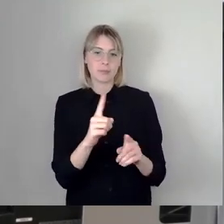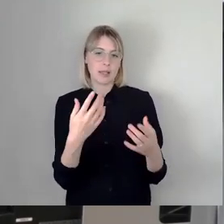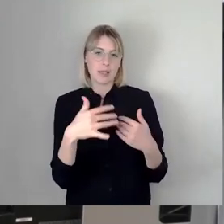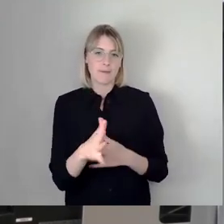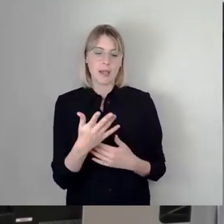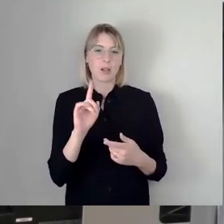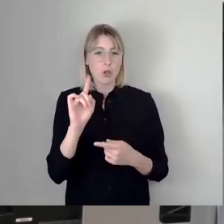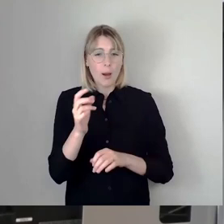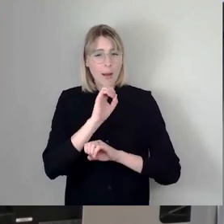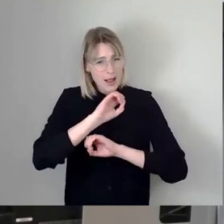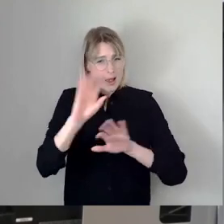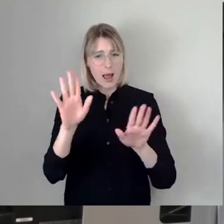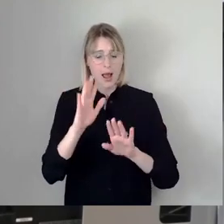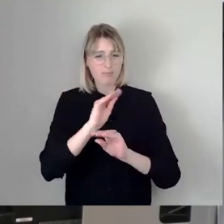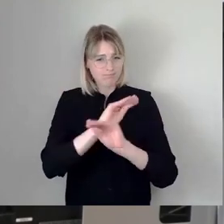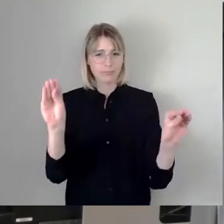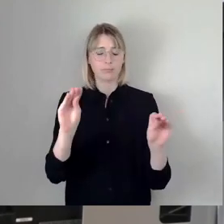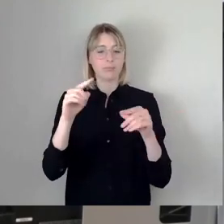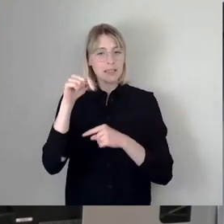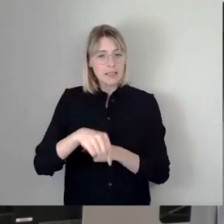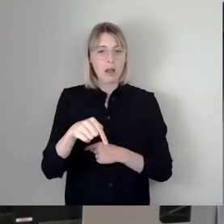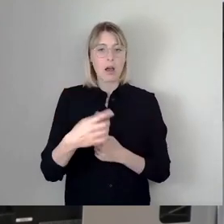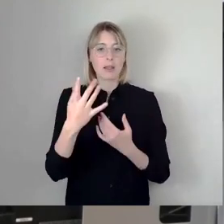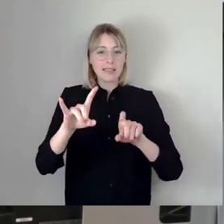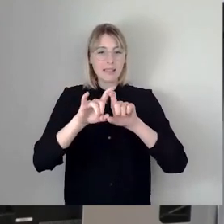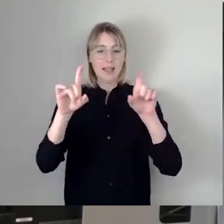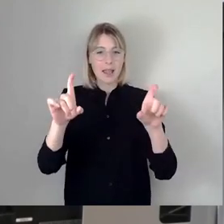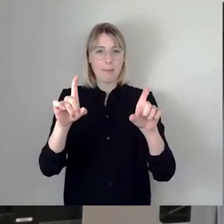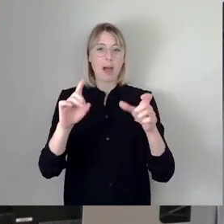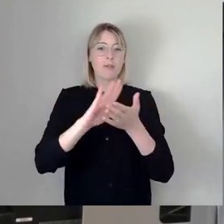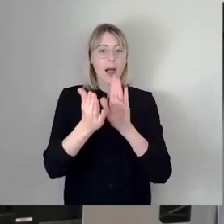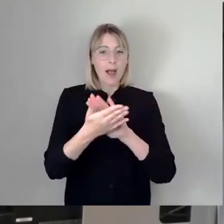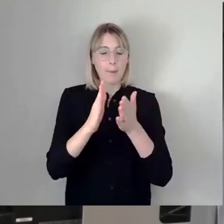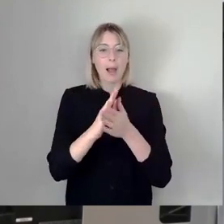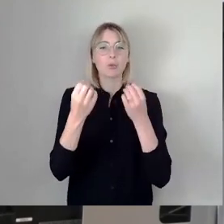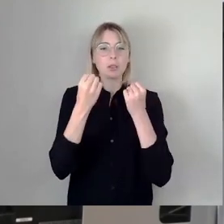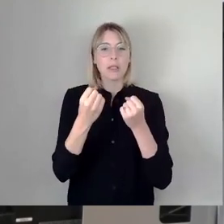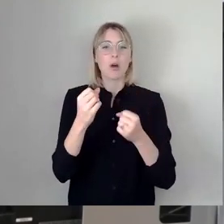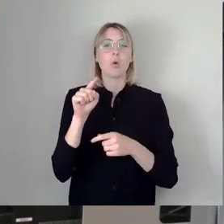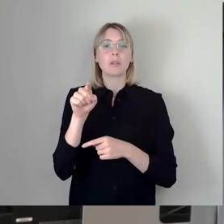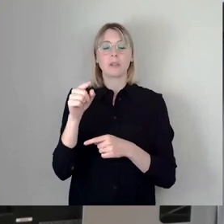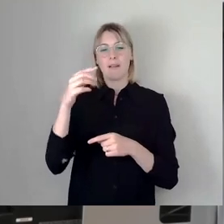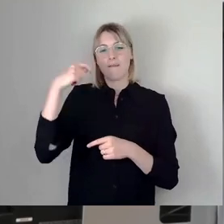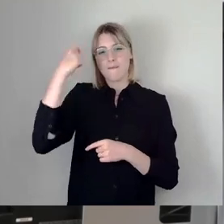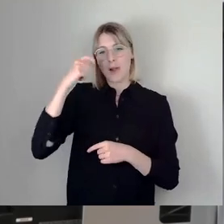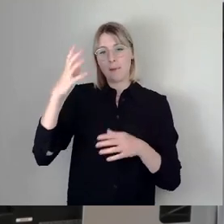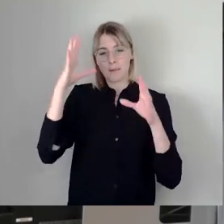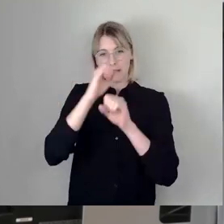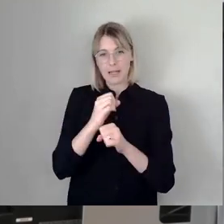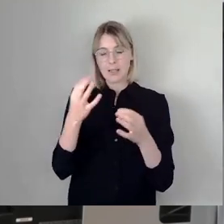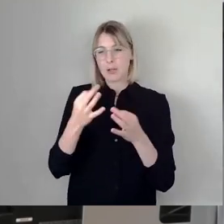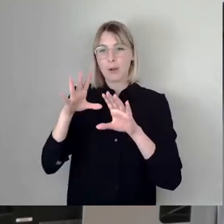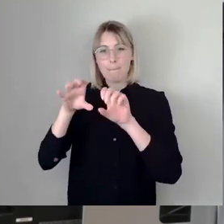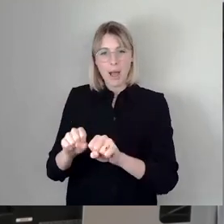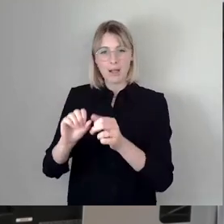dass hier der Gegenstand dieser Vereinbarung zur Sicherung der Filmlechte über einen Pachtvertrag zu lösen ist, ist